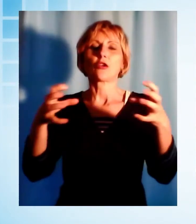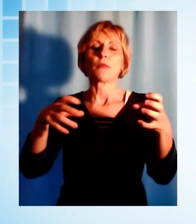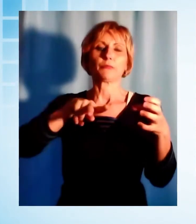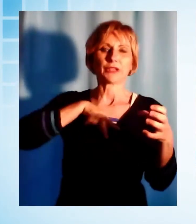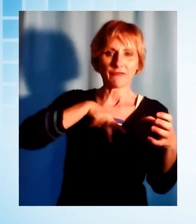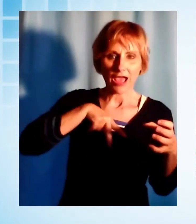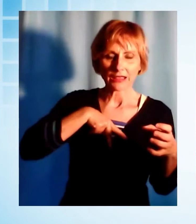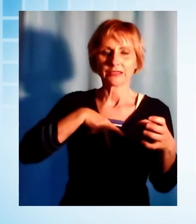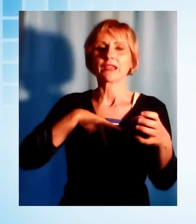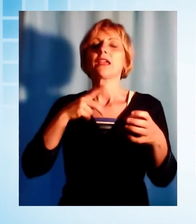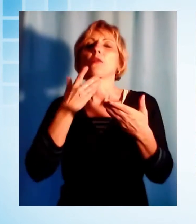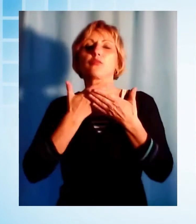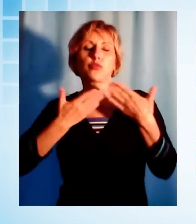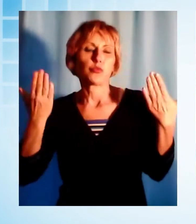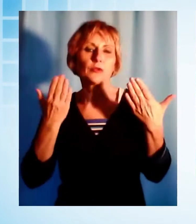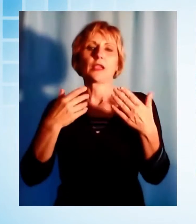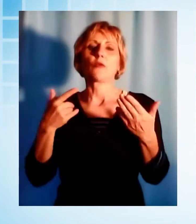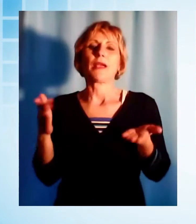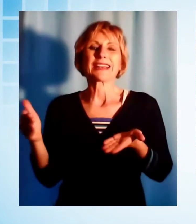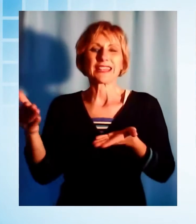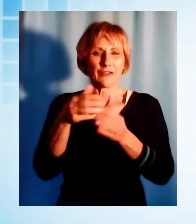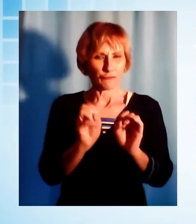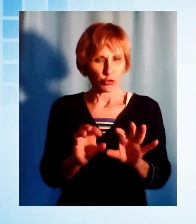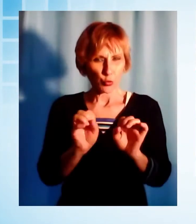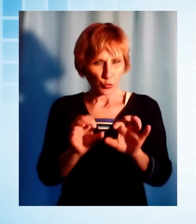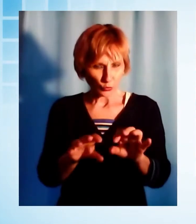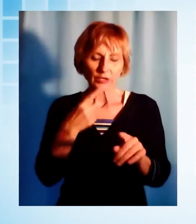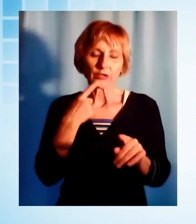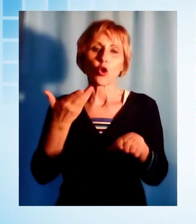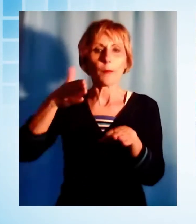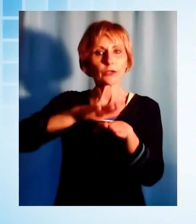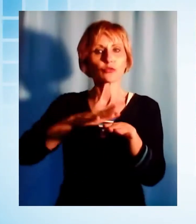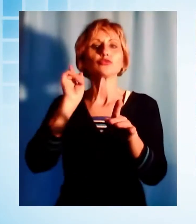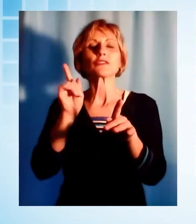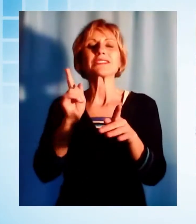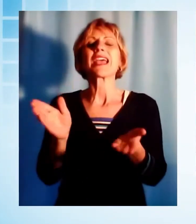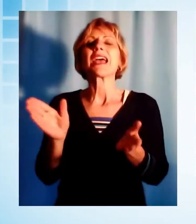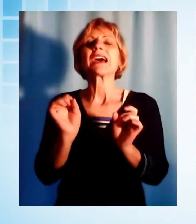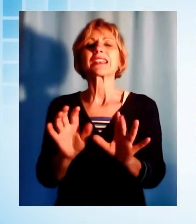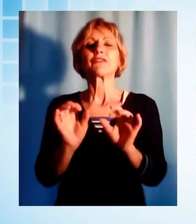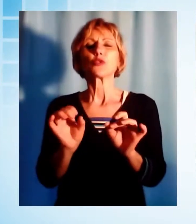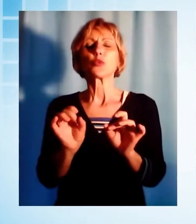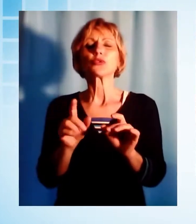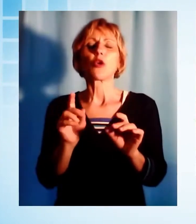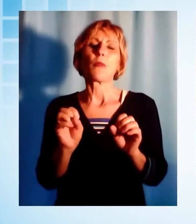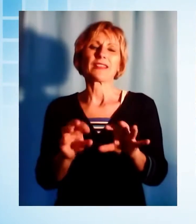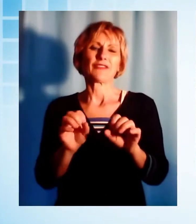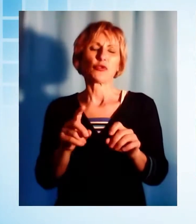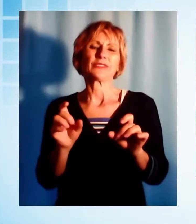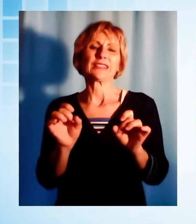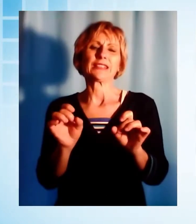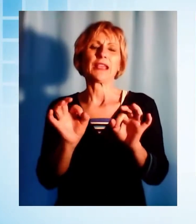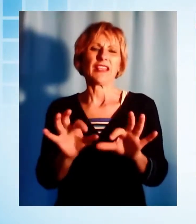la cui attività implica il contatto con rifiuti potenzialmente infetti, i dipendenti pubblici, la cui attività implica il contatto con il